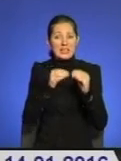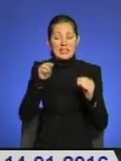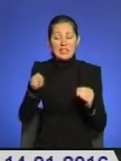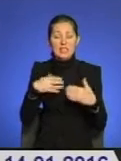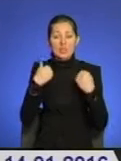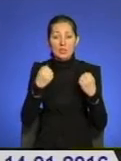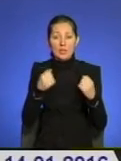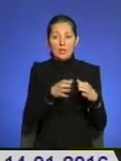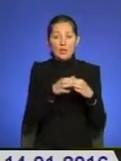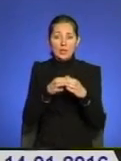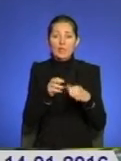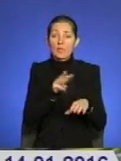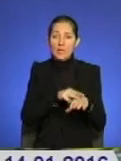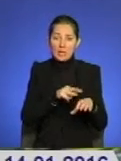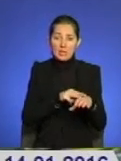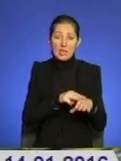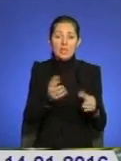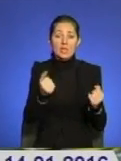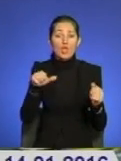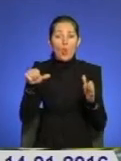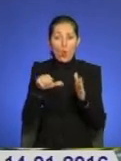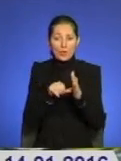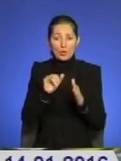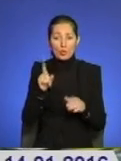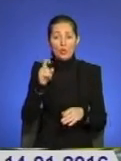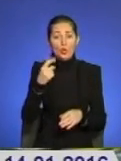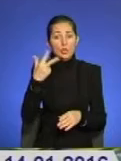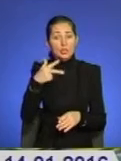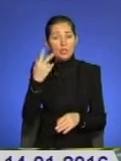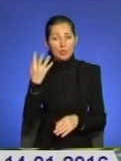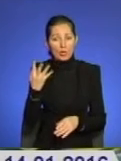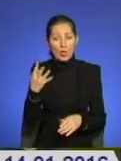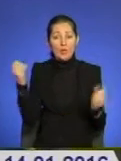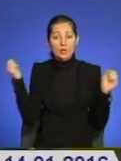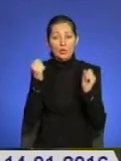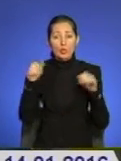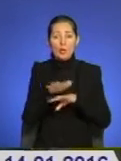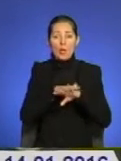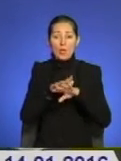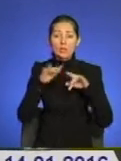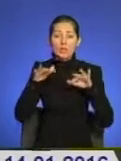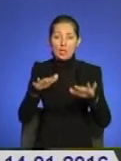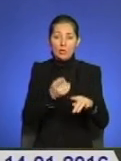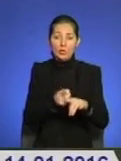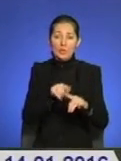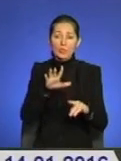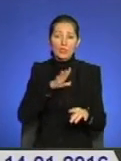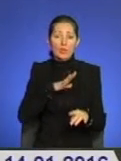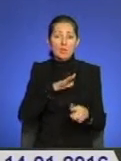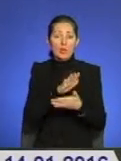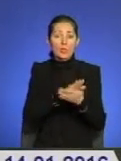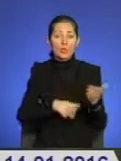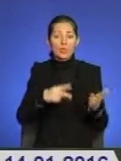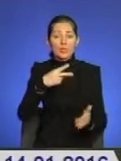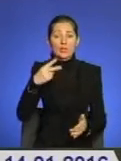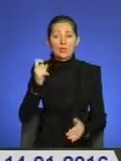колективів правоохоронних органів області взяли участь у 134 фізкультурно-масових заходах, які відбувалися впродовж